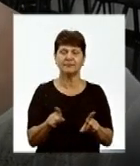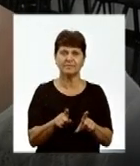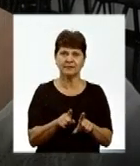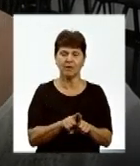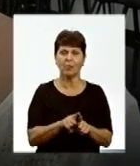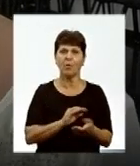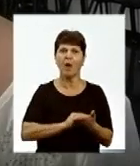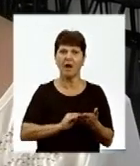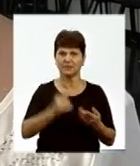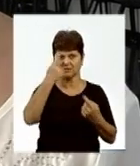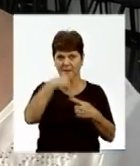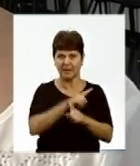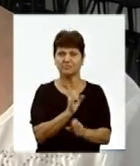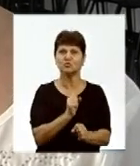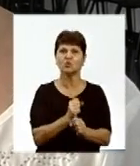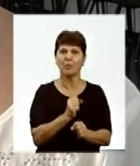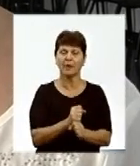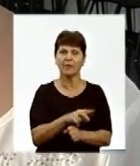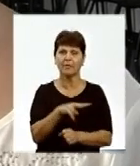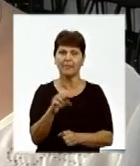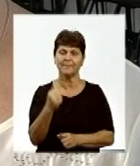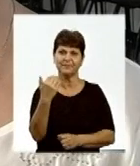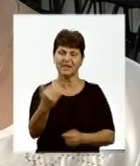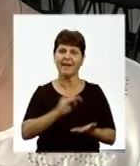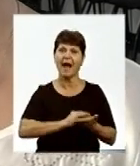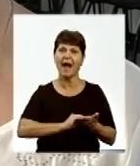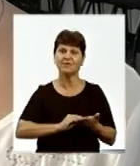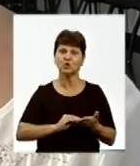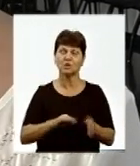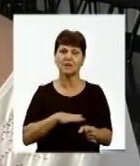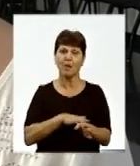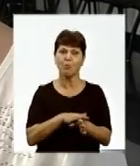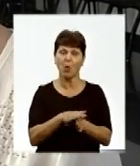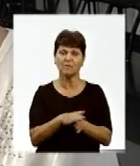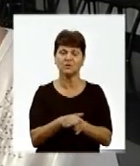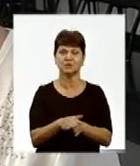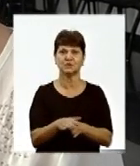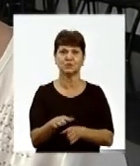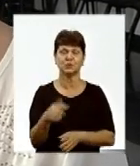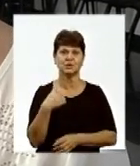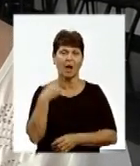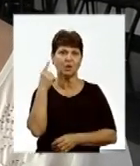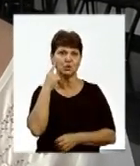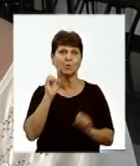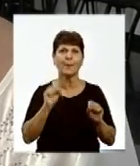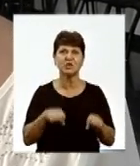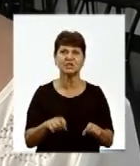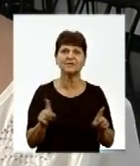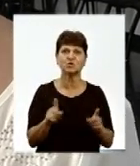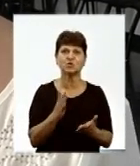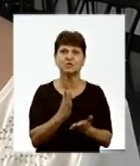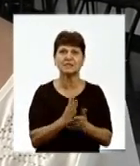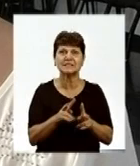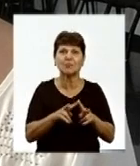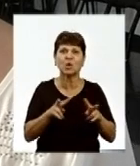авторську техніку зробила. Це її авторська, повністю, я думаю, що, можливо, щось є